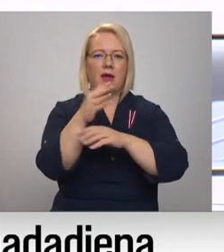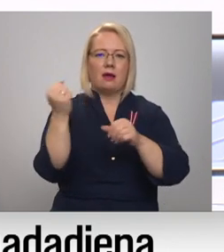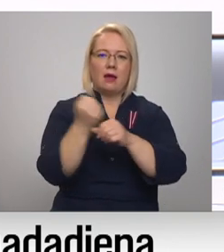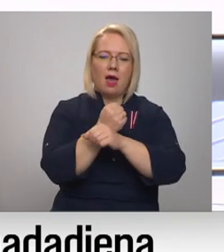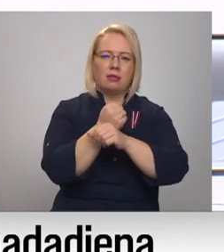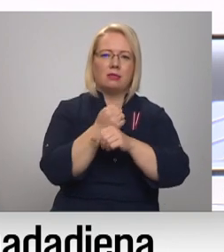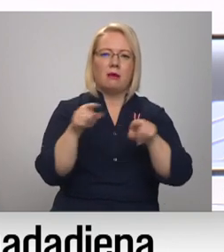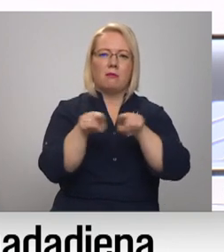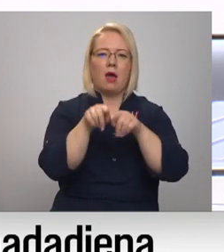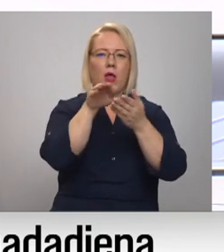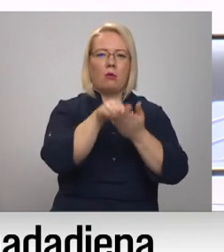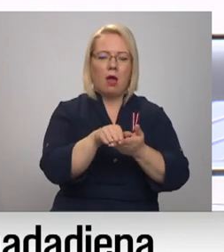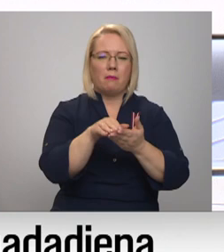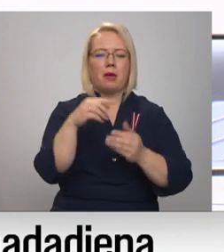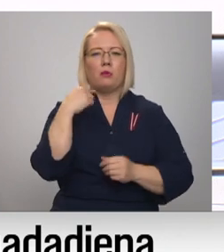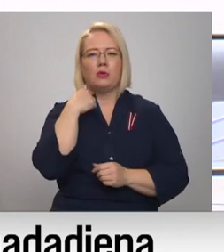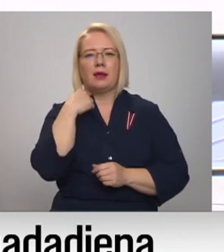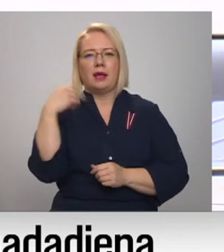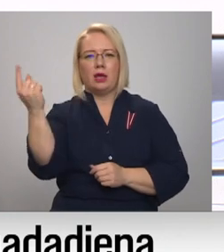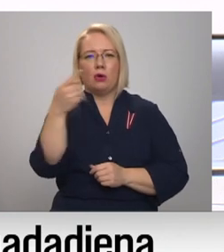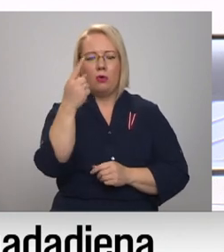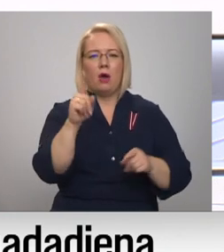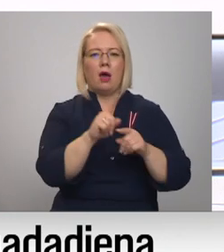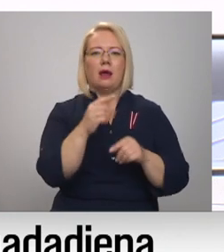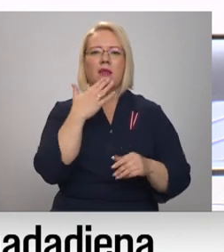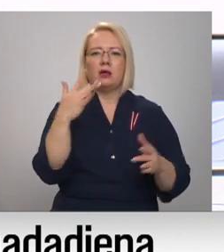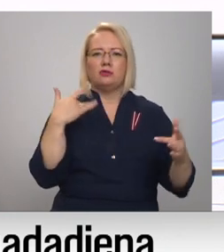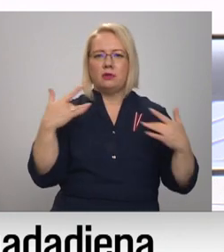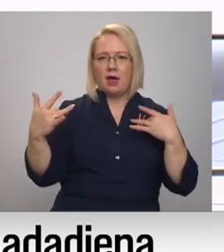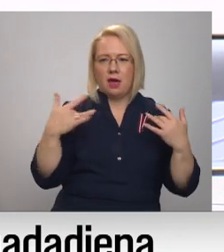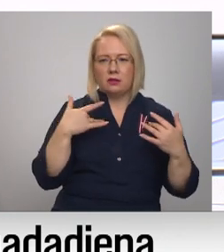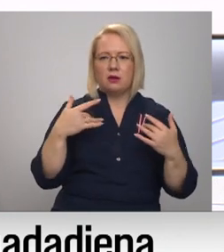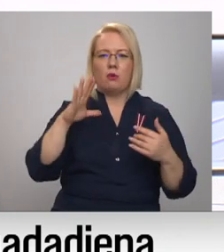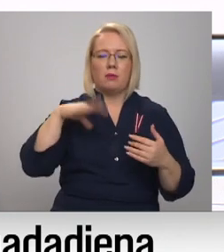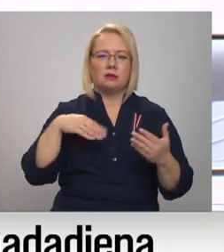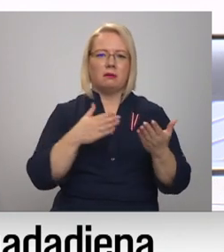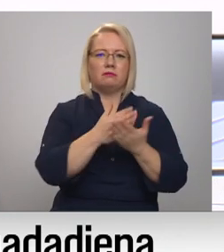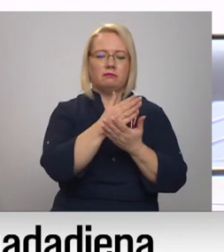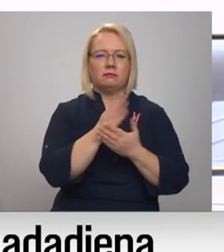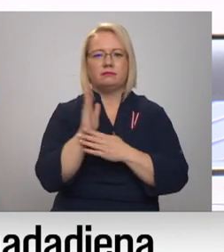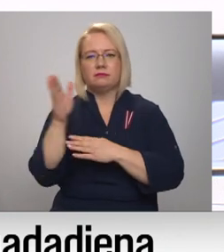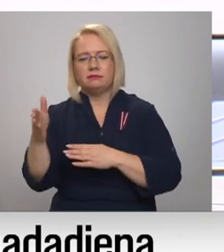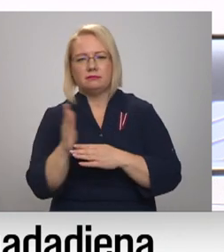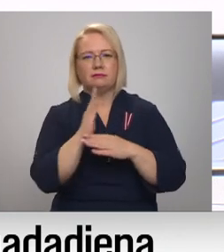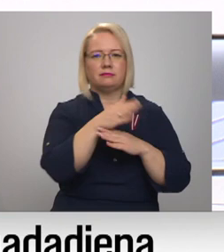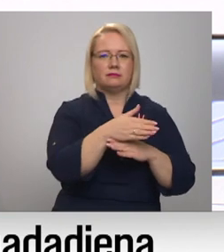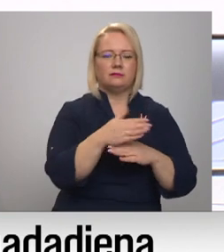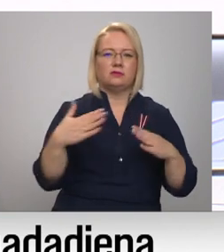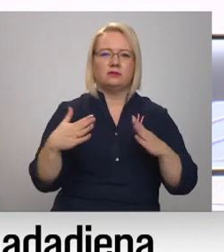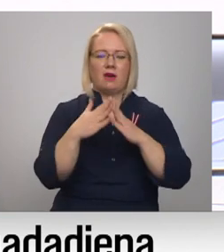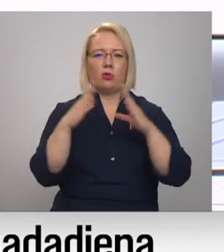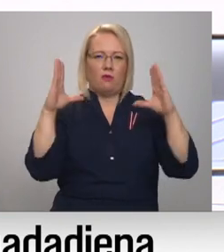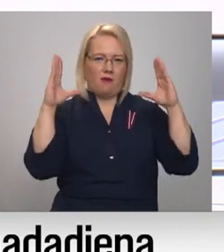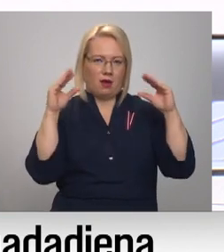par brāju kapiem, gan par Rīgu, protams, Nacionālā teātri. Tad doties vainu pie vieniem vai otriem vecākiem uz svētku